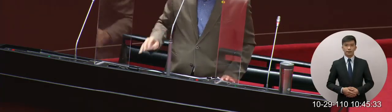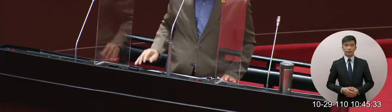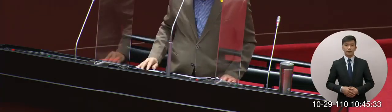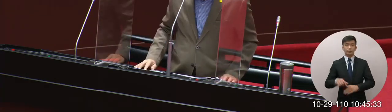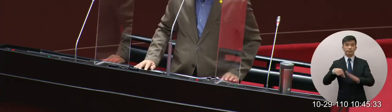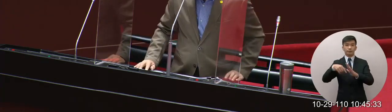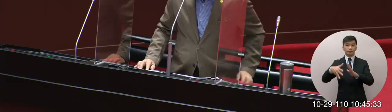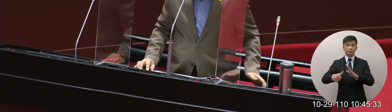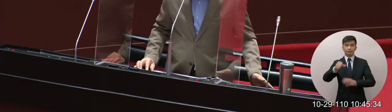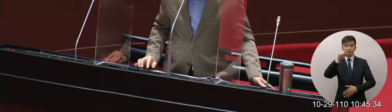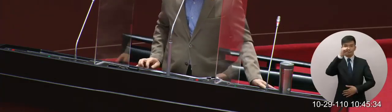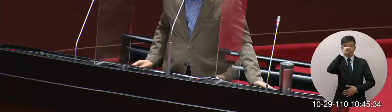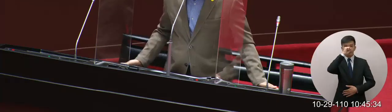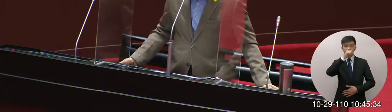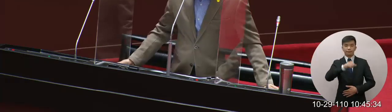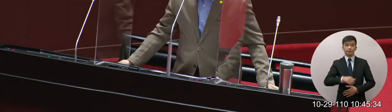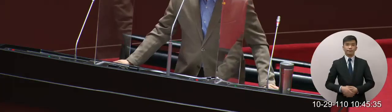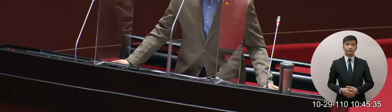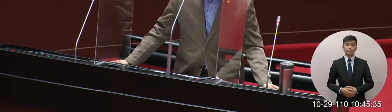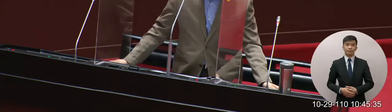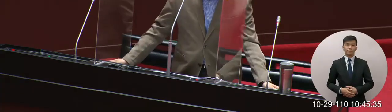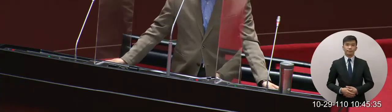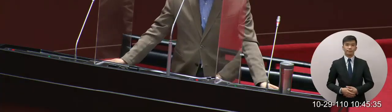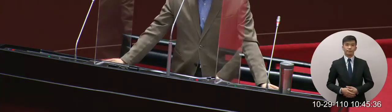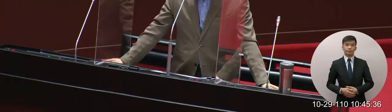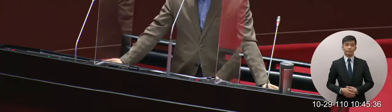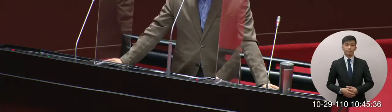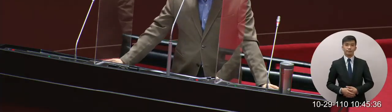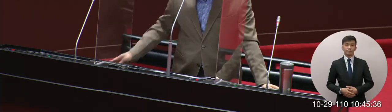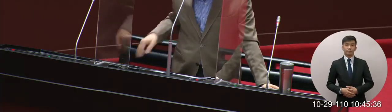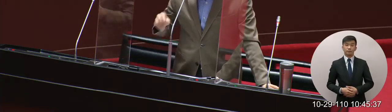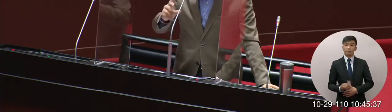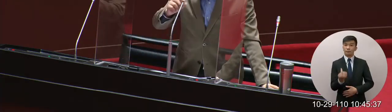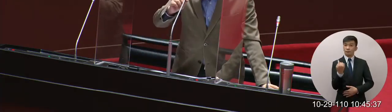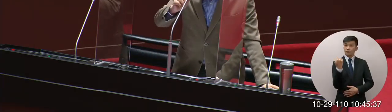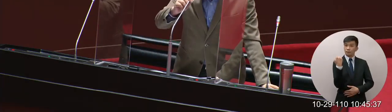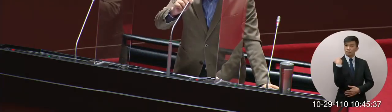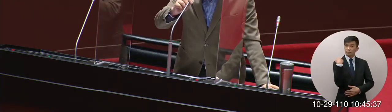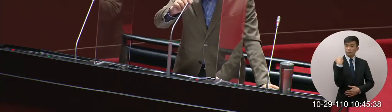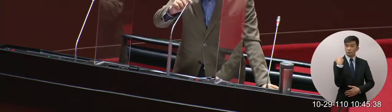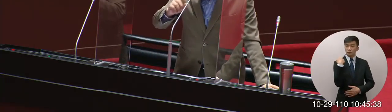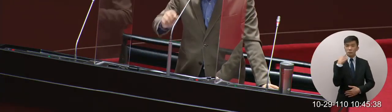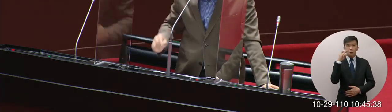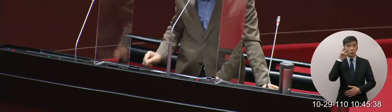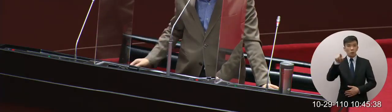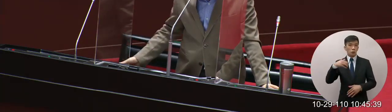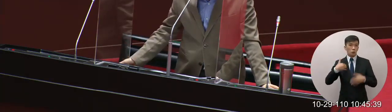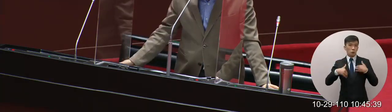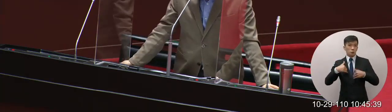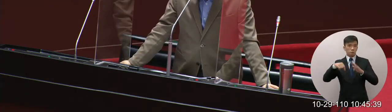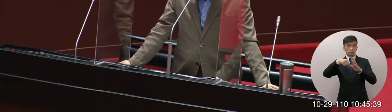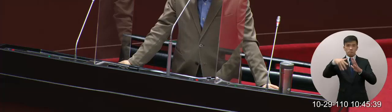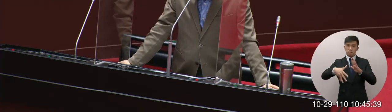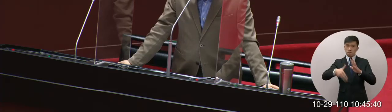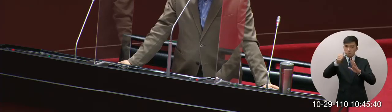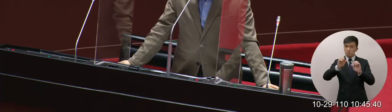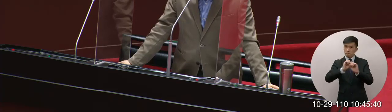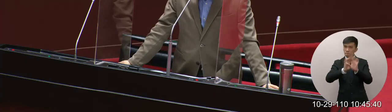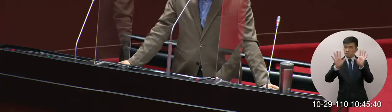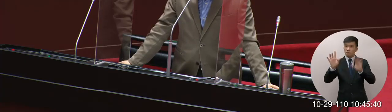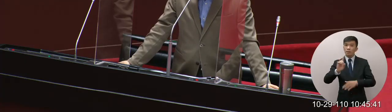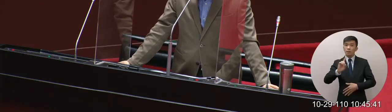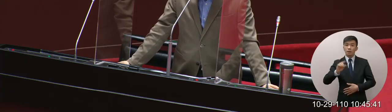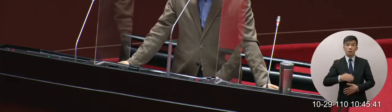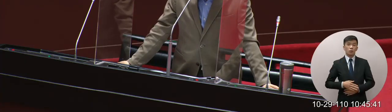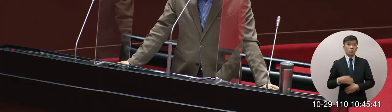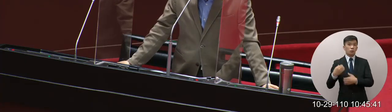院長好喂 你好我們看到昨天這個我們很高興看到昨天院長有宣布我們